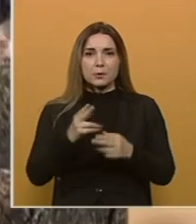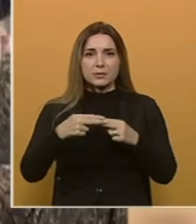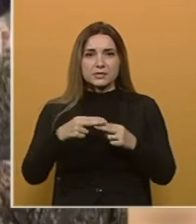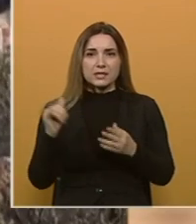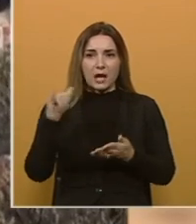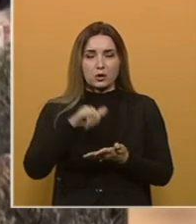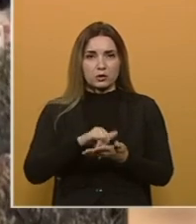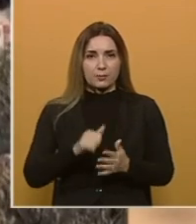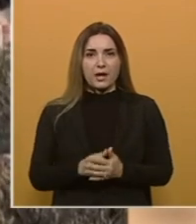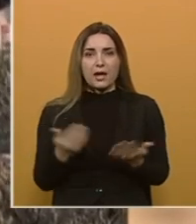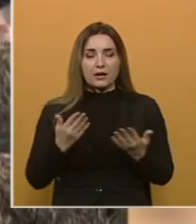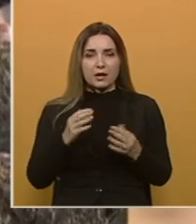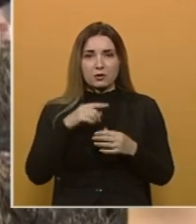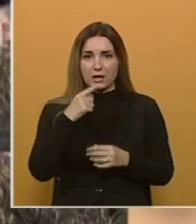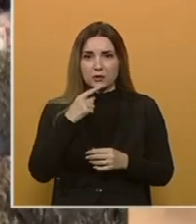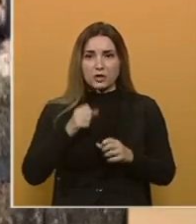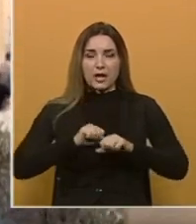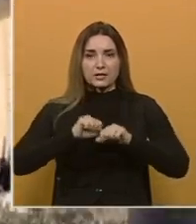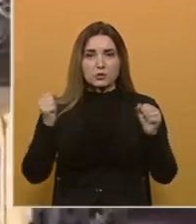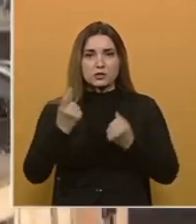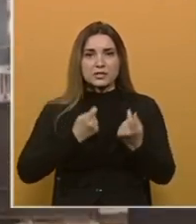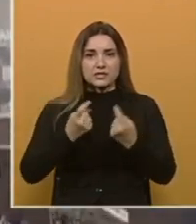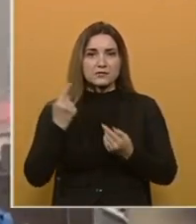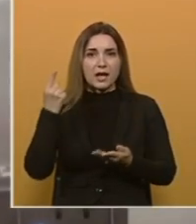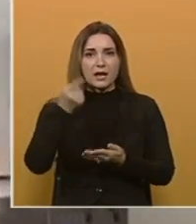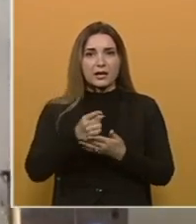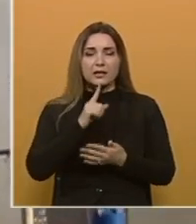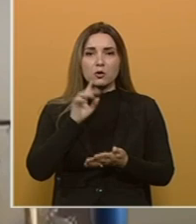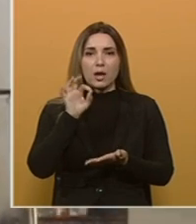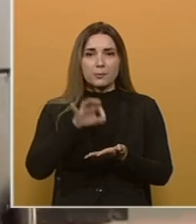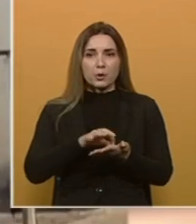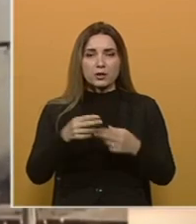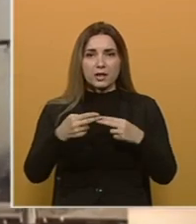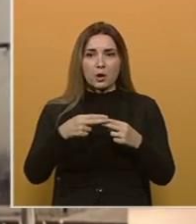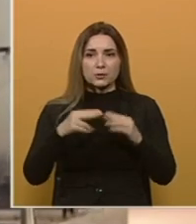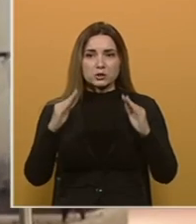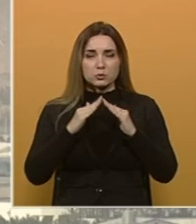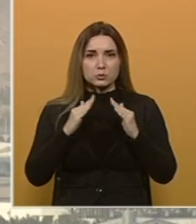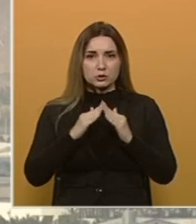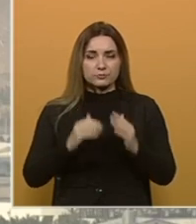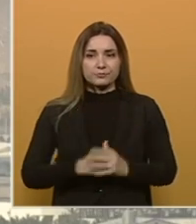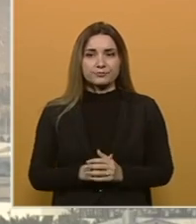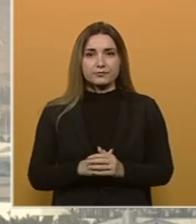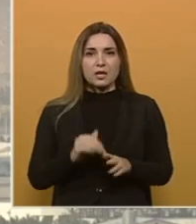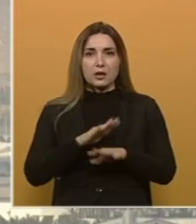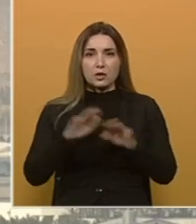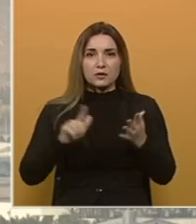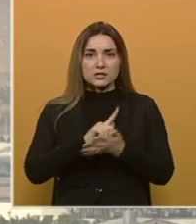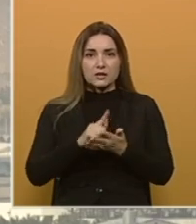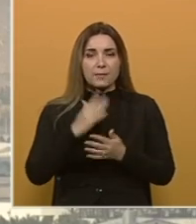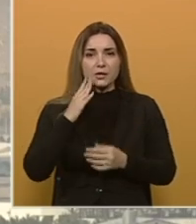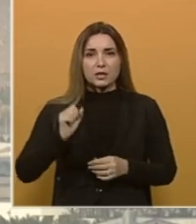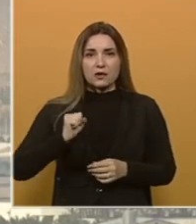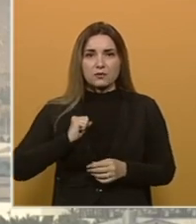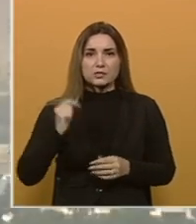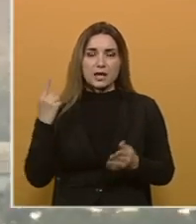blizini aerodroma. Kako se navodi, eksploziju je izazvala raketa koja je pogodila obližnju kuću. Gotovo istovremeno američka